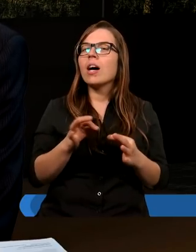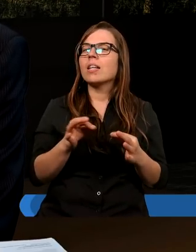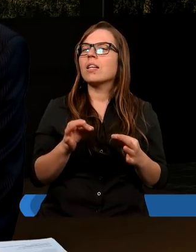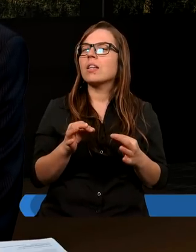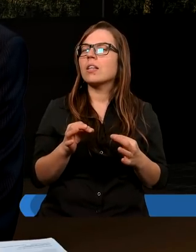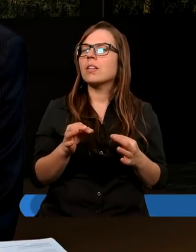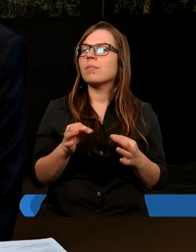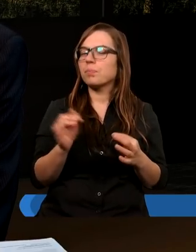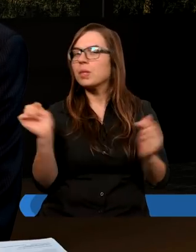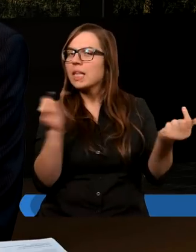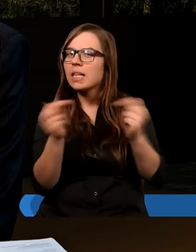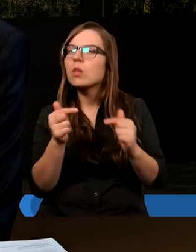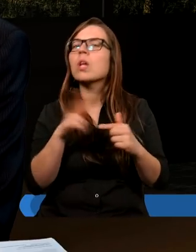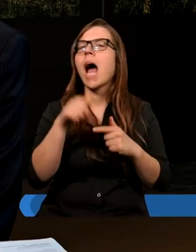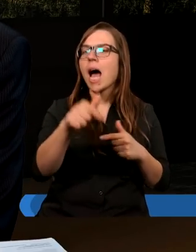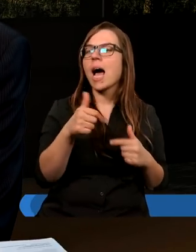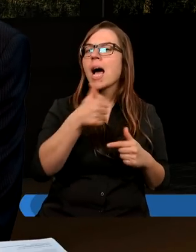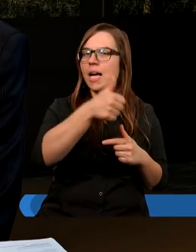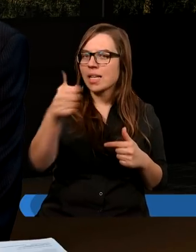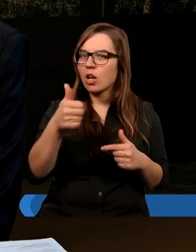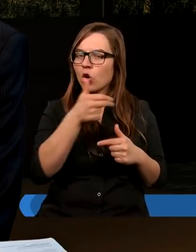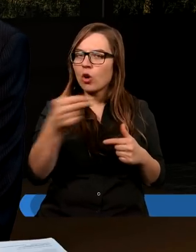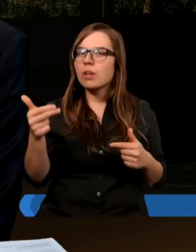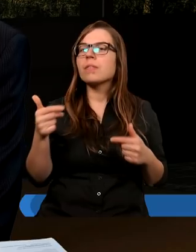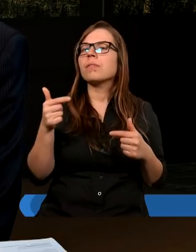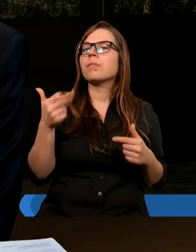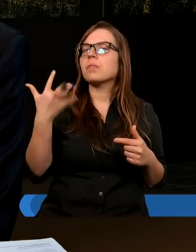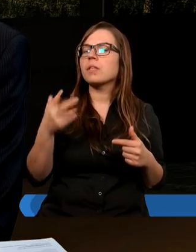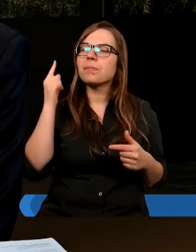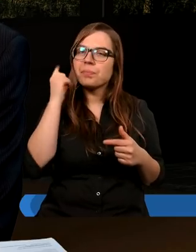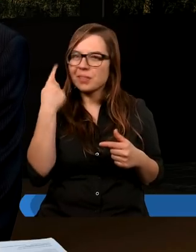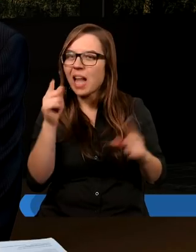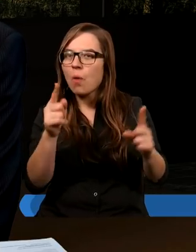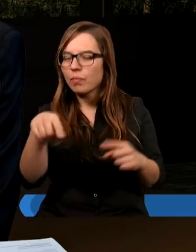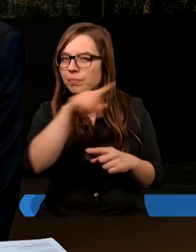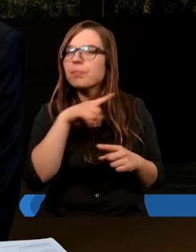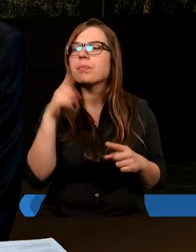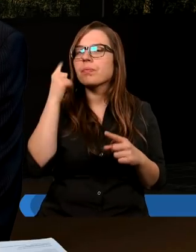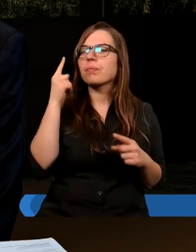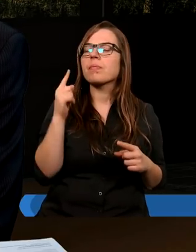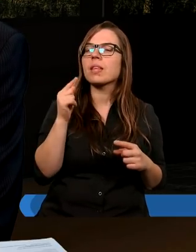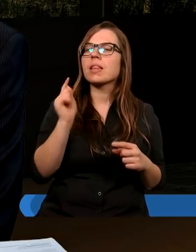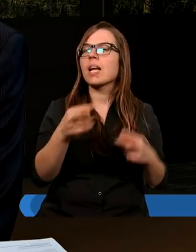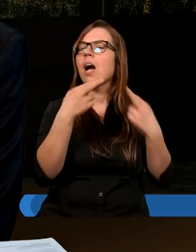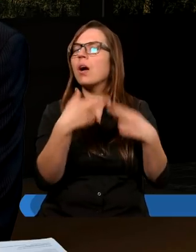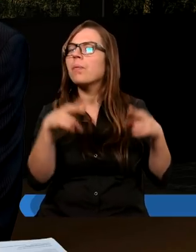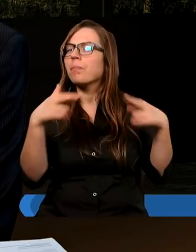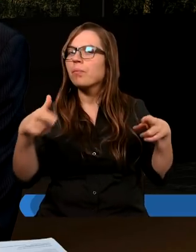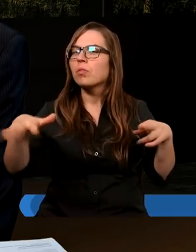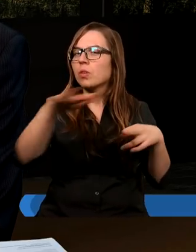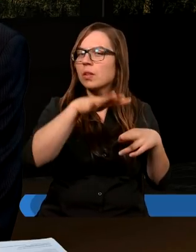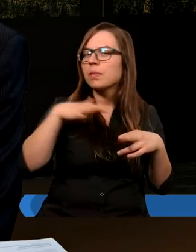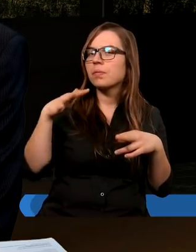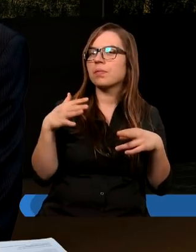dyskutujemy na temat jedności. Proszę zauważyć, że ta różnorodność